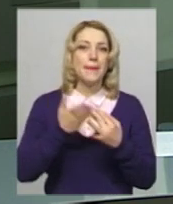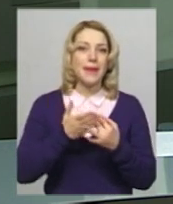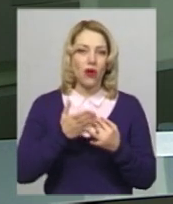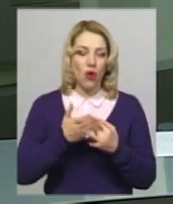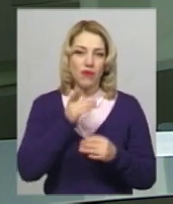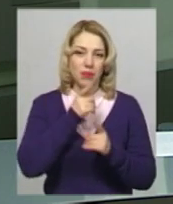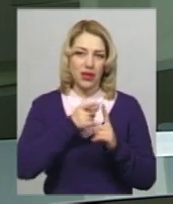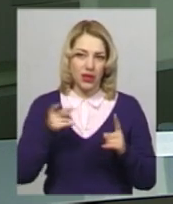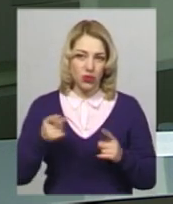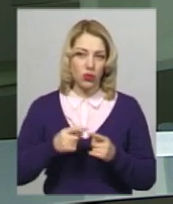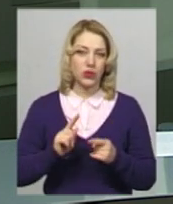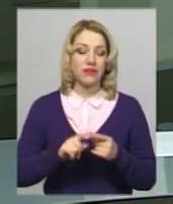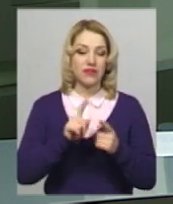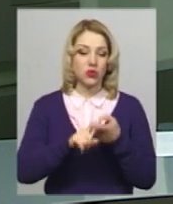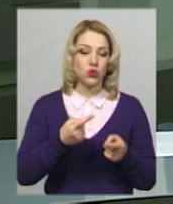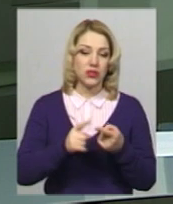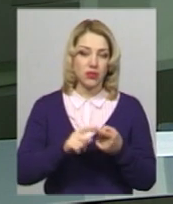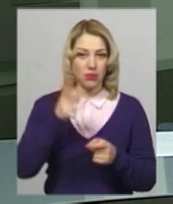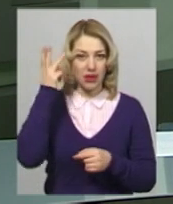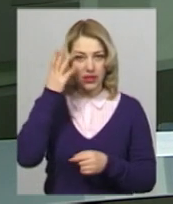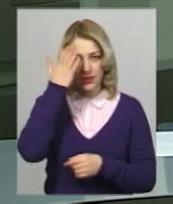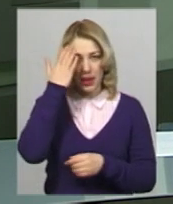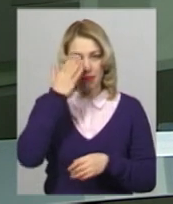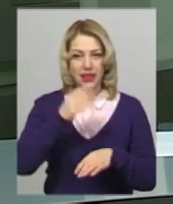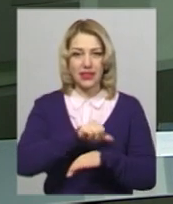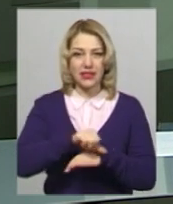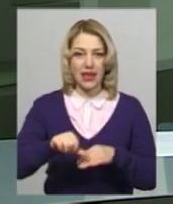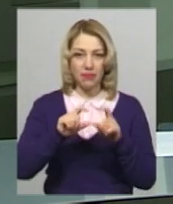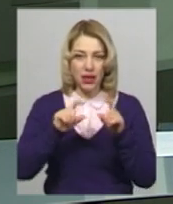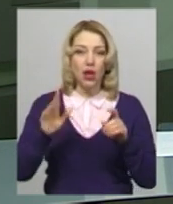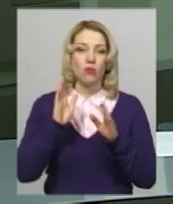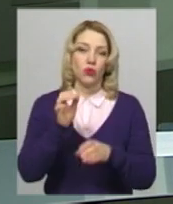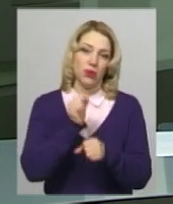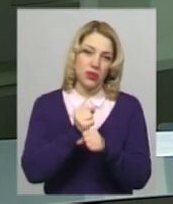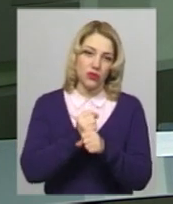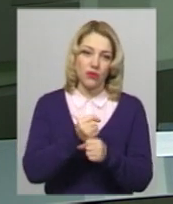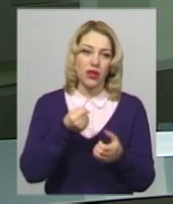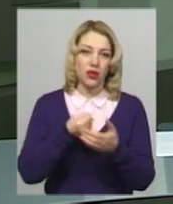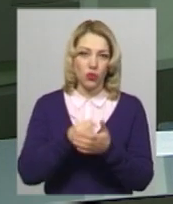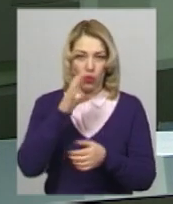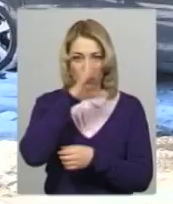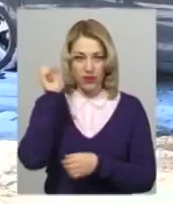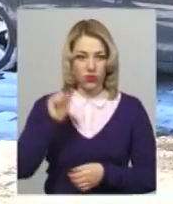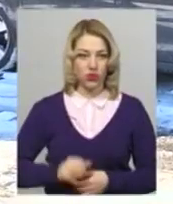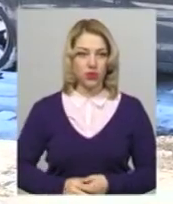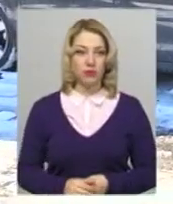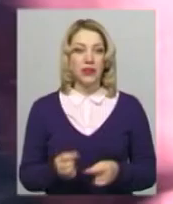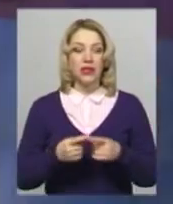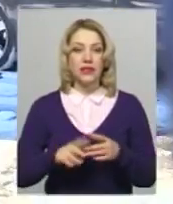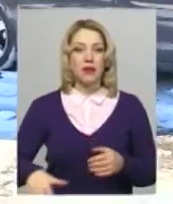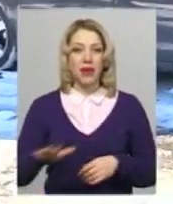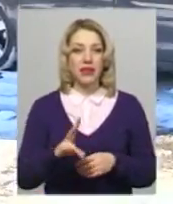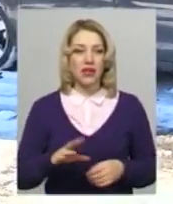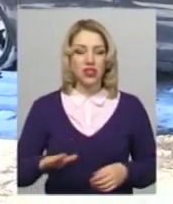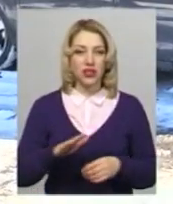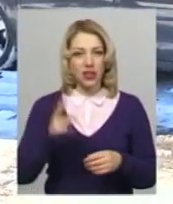авто. Каже, у зв'язку з цим Хмельницька митниця буде працювати до півночі. Подробиці далі у сюжеті. Це майданчик на